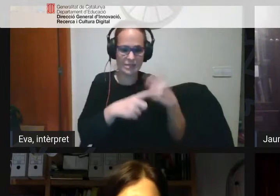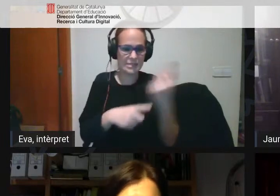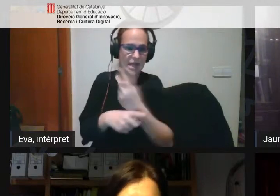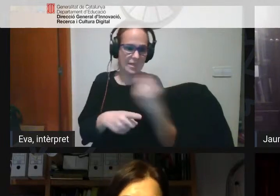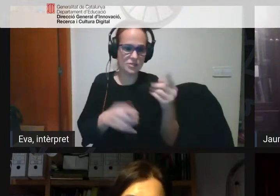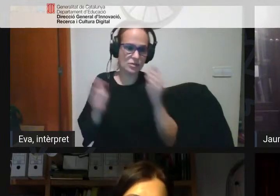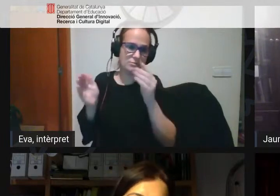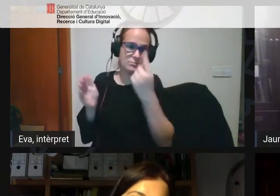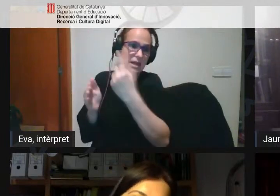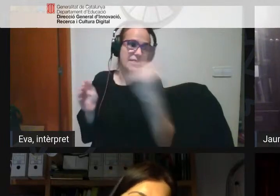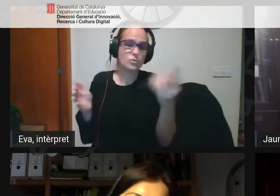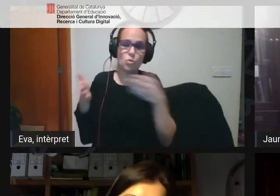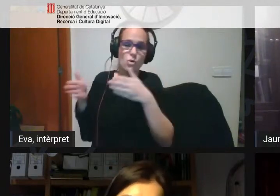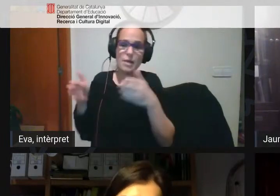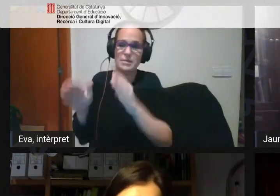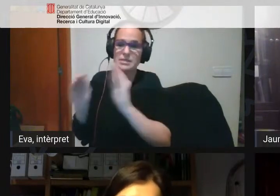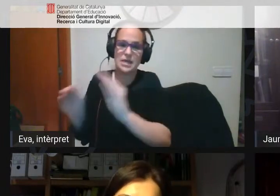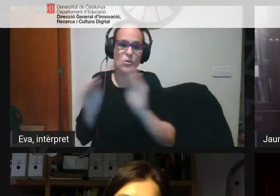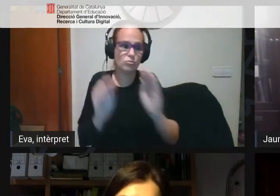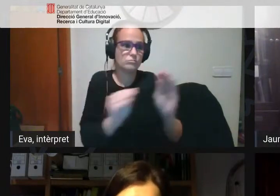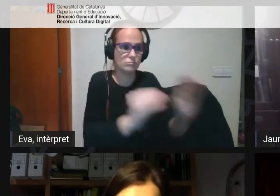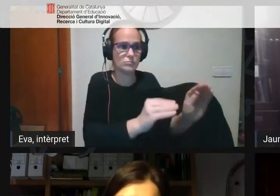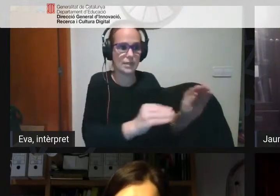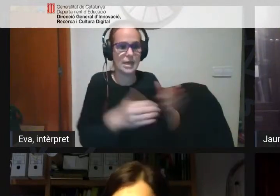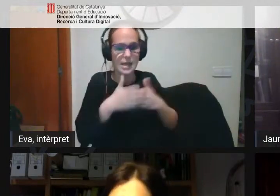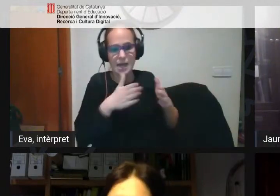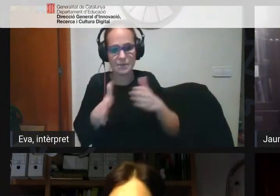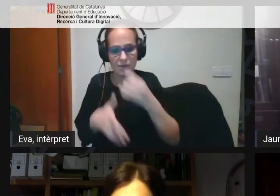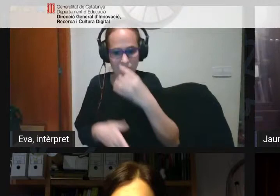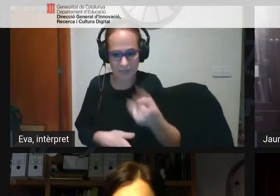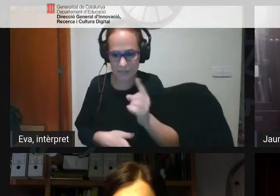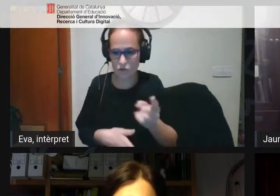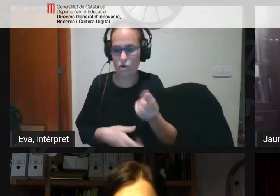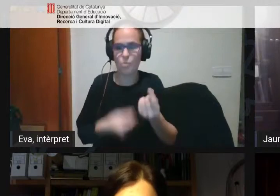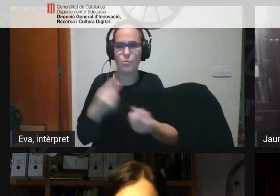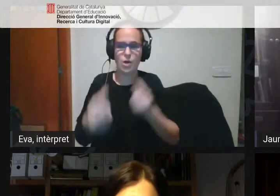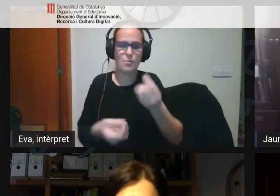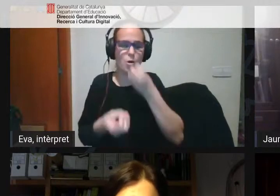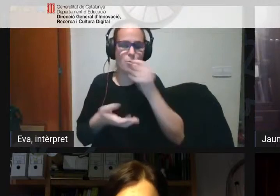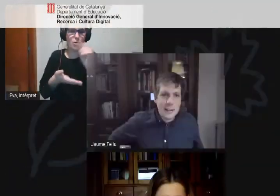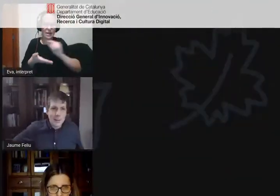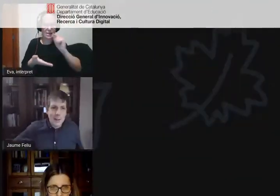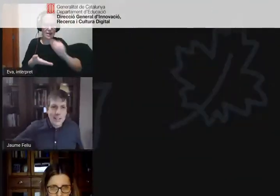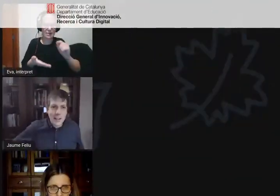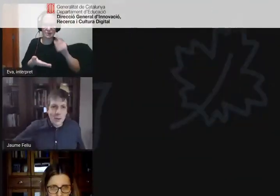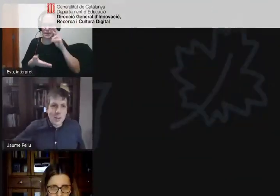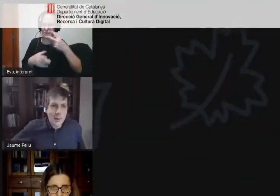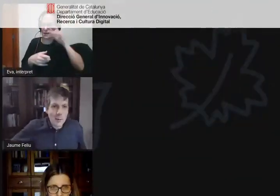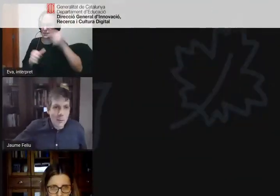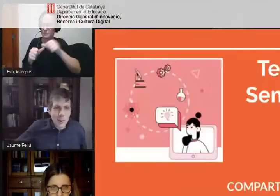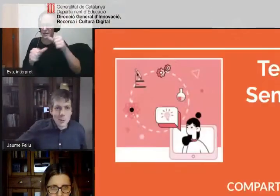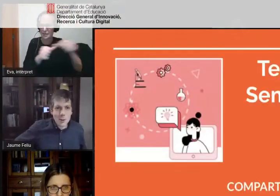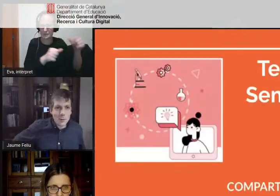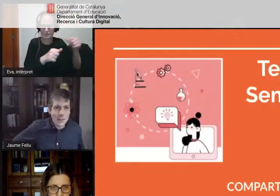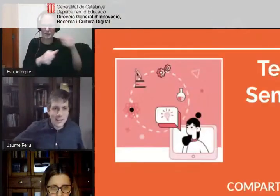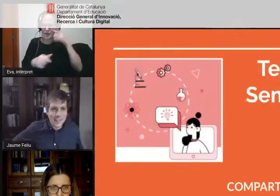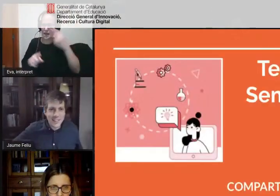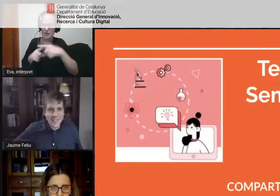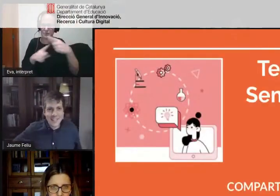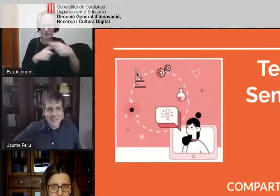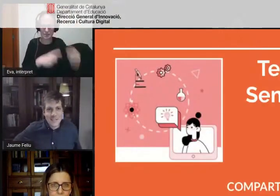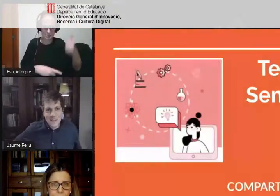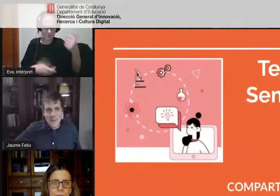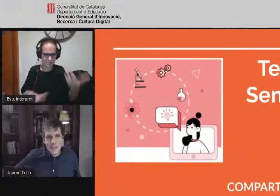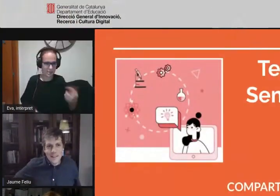és un camí que evidentment no és fàcil però poc a poc bona lletra i així veiem més experiències Mercè doncs endavant quan vulguis tot teu